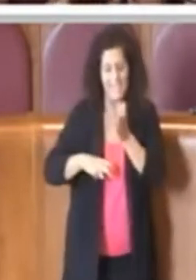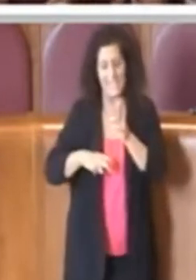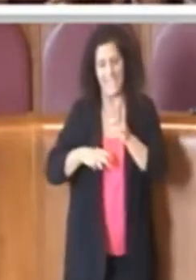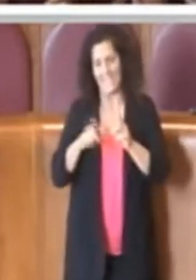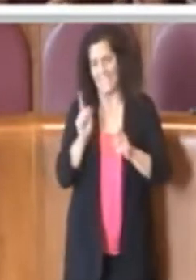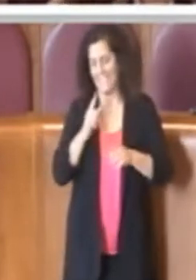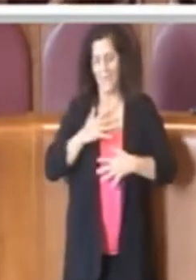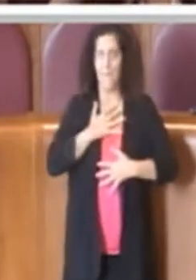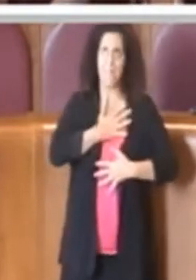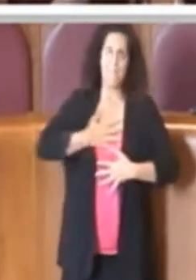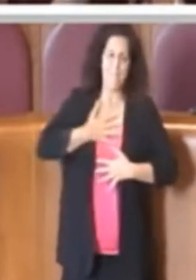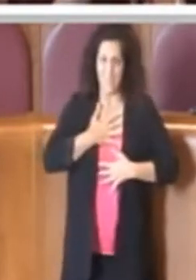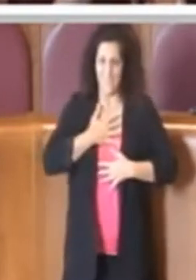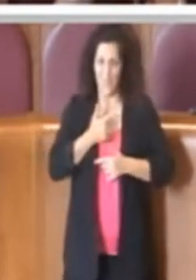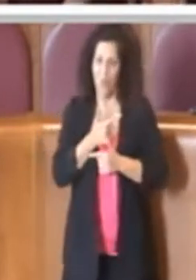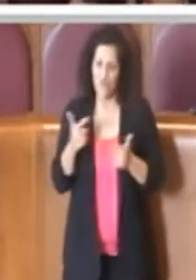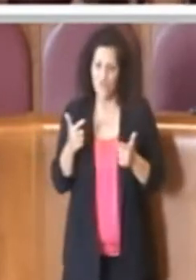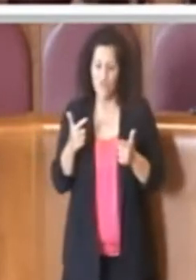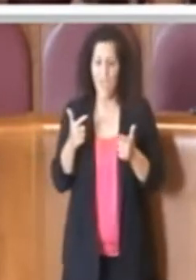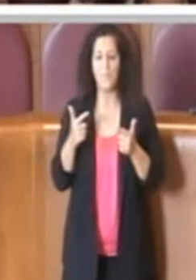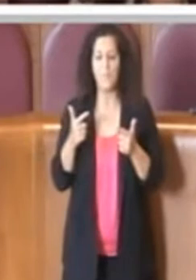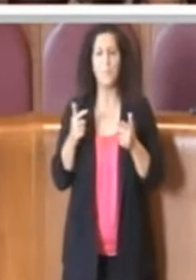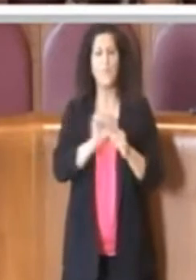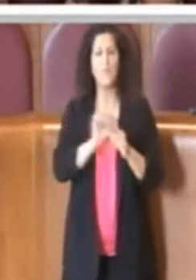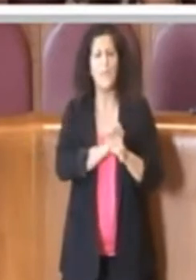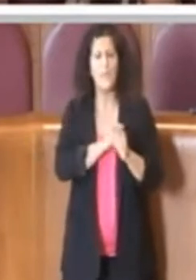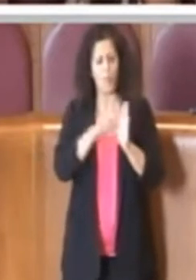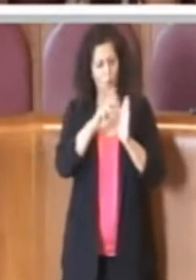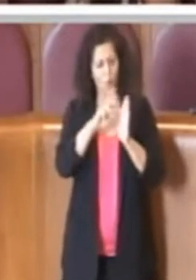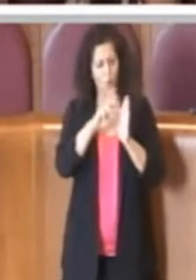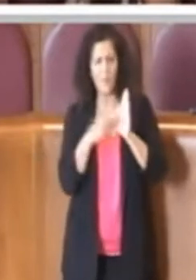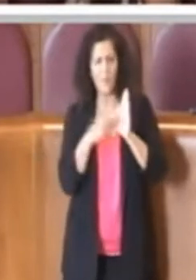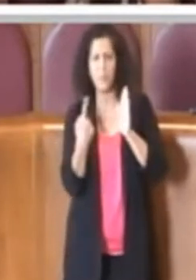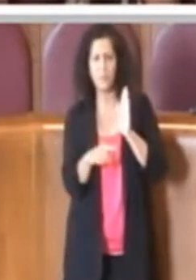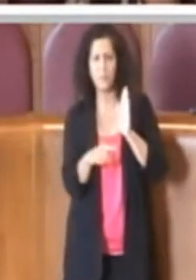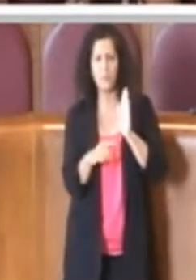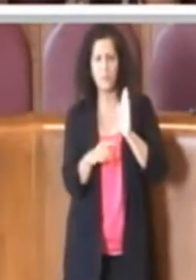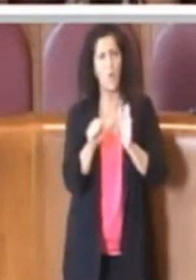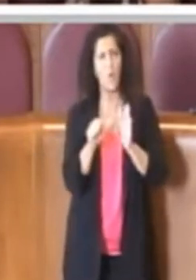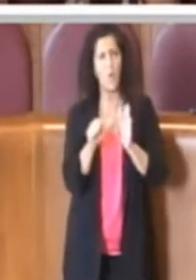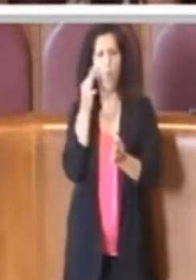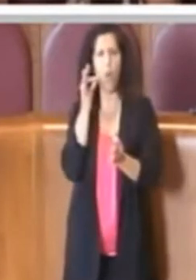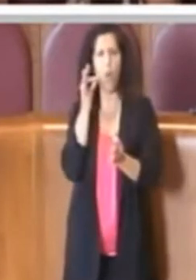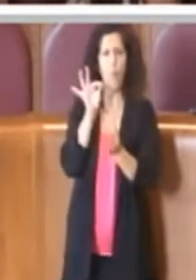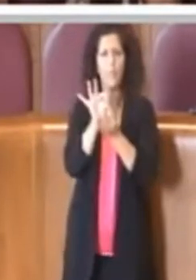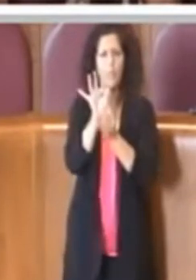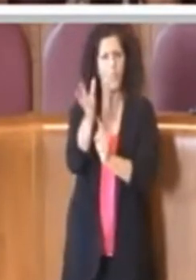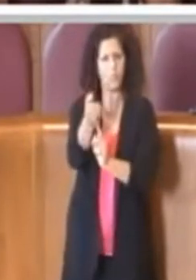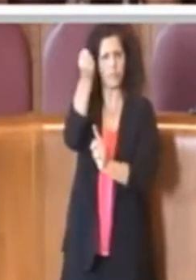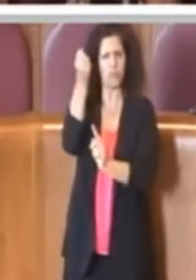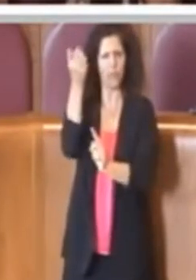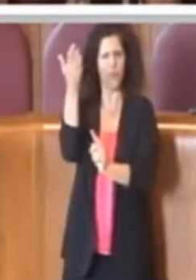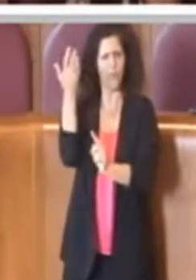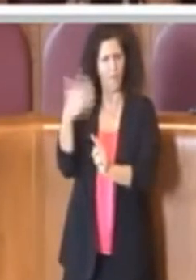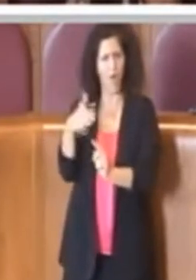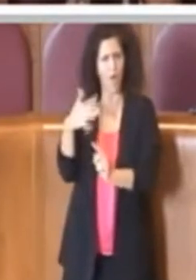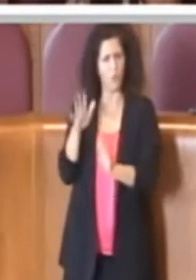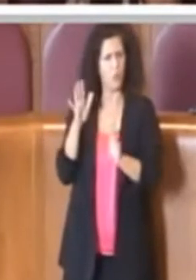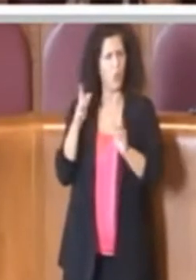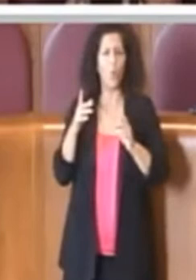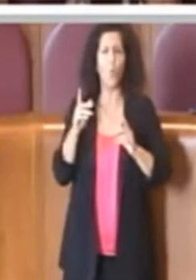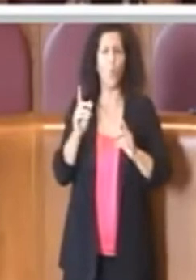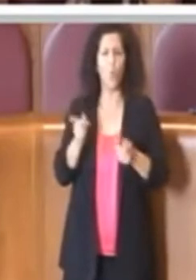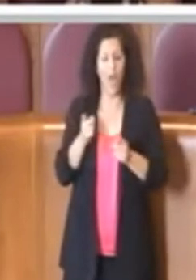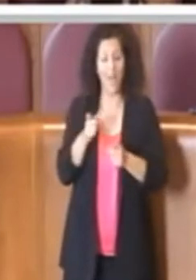questo regolamento, un primo obiettivo, lo abbia centrato, vale a dire il contribuente